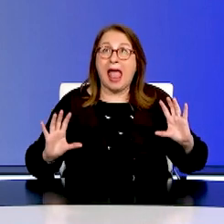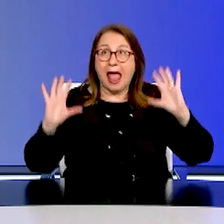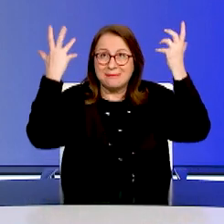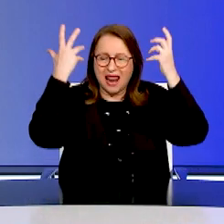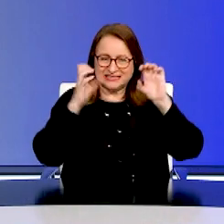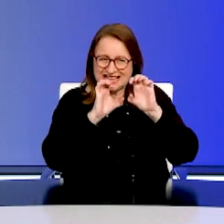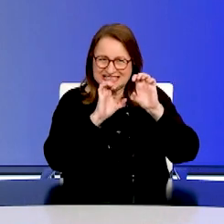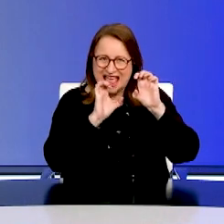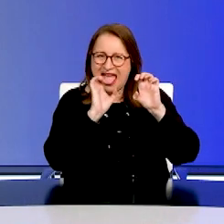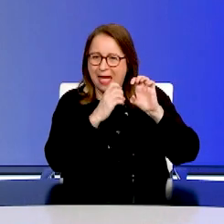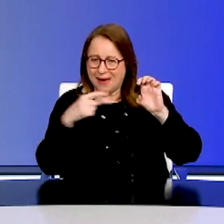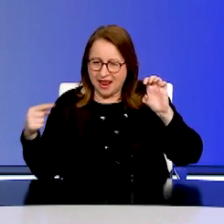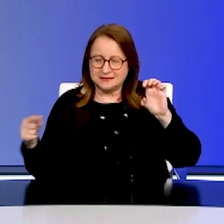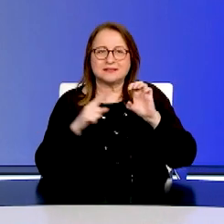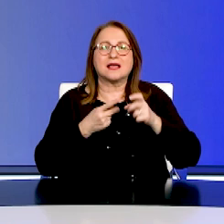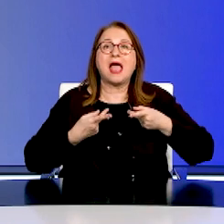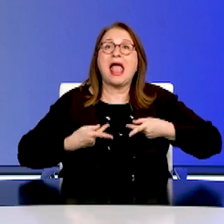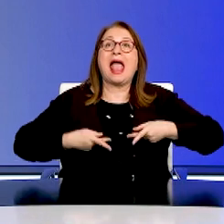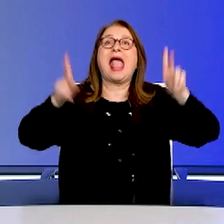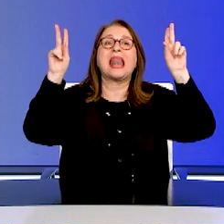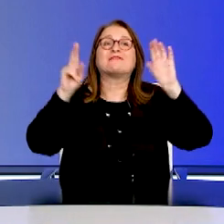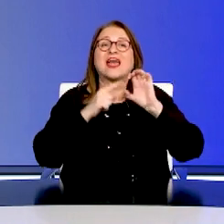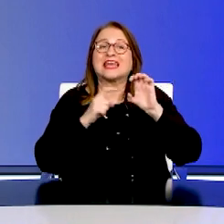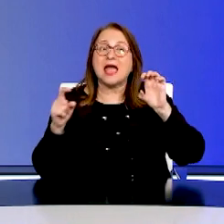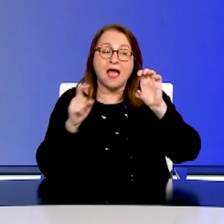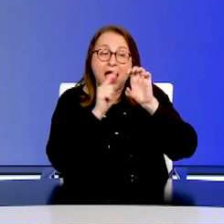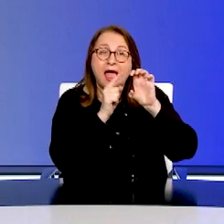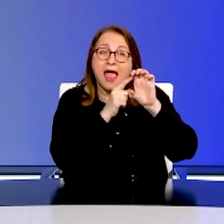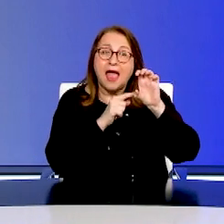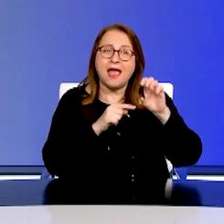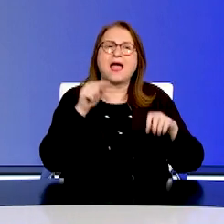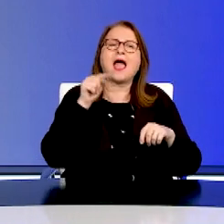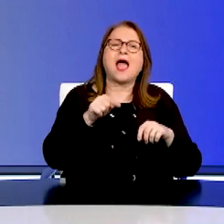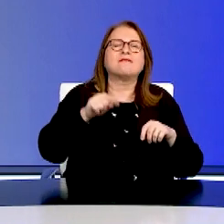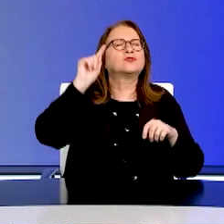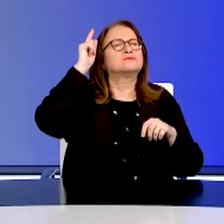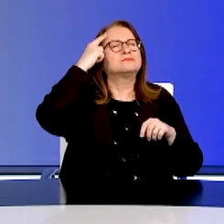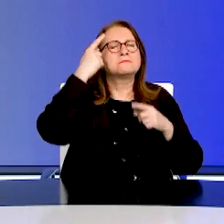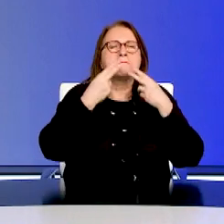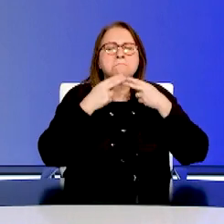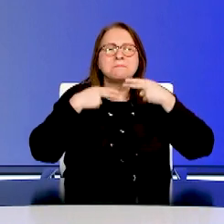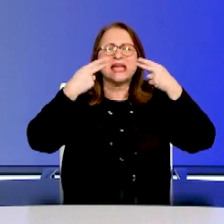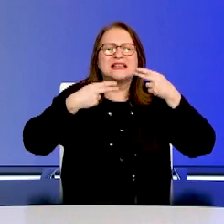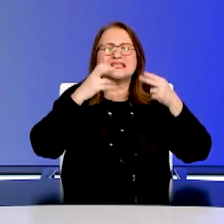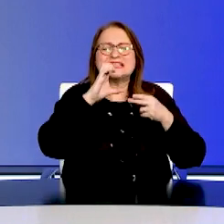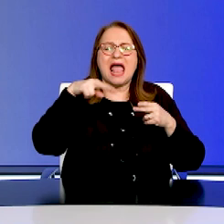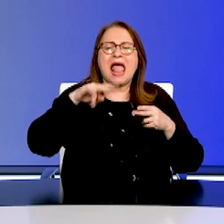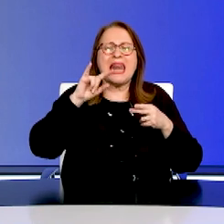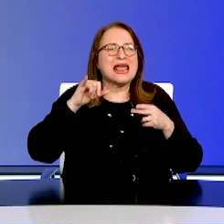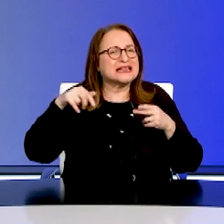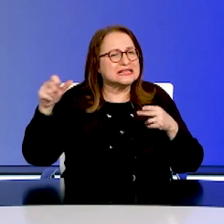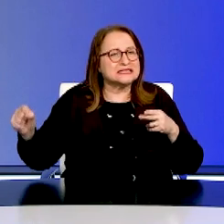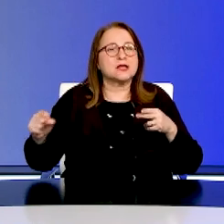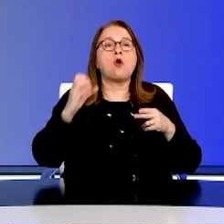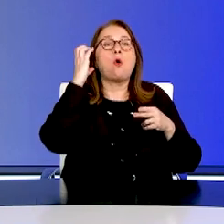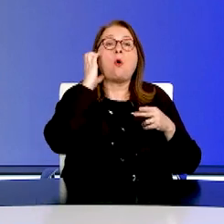όμορφης και παράξενης πατρίδας του ελίτη, του πολυμήχανου Οδυσσέα, που με την ευφία του πέτυχε περισσότερα από